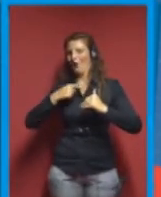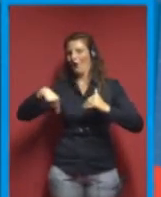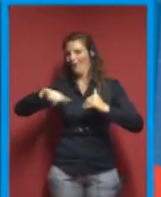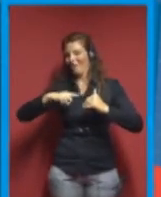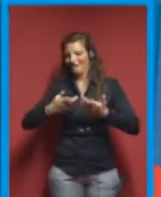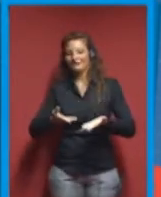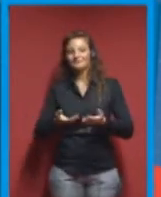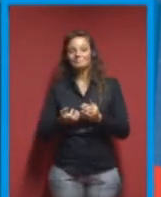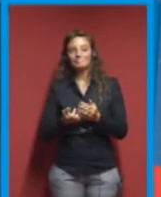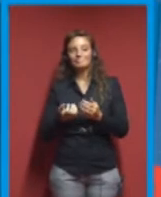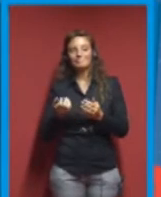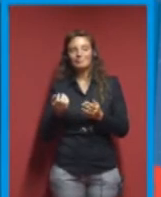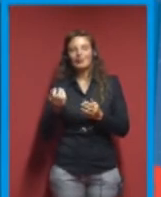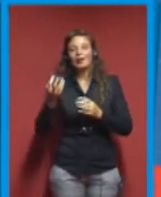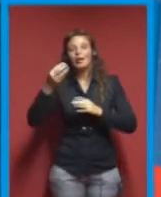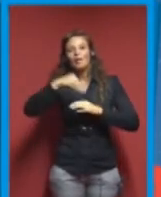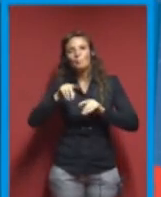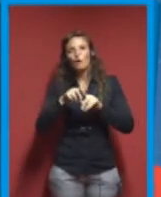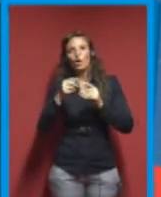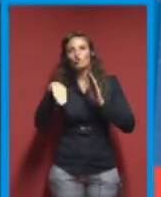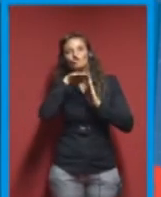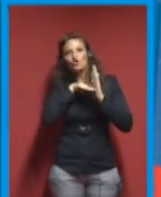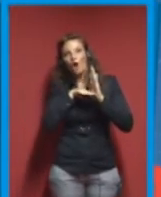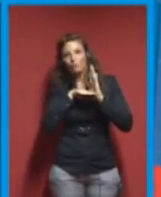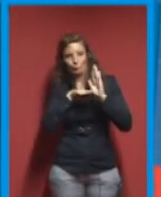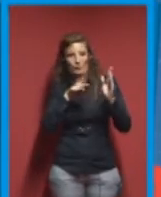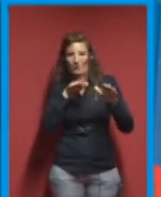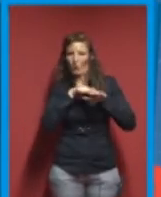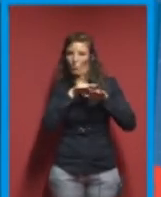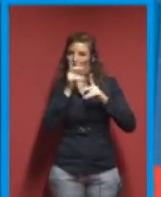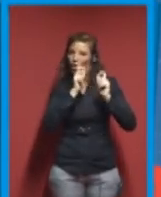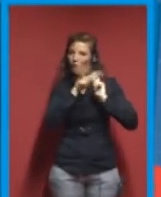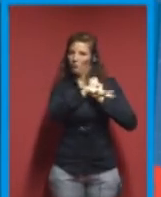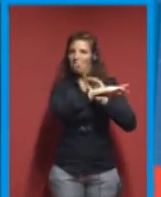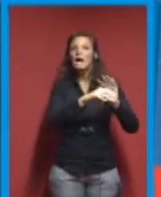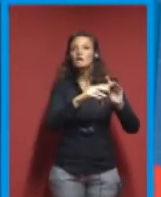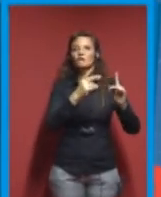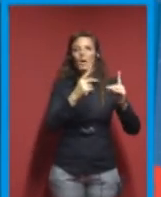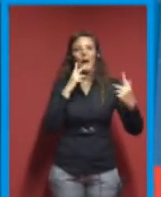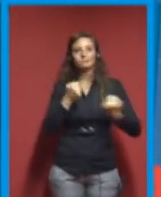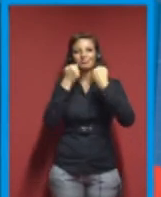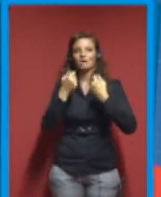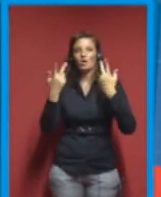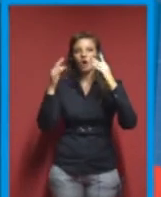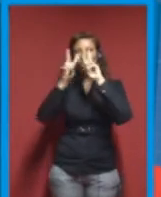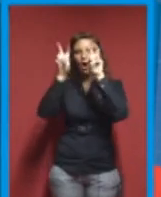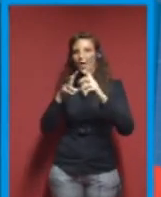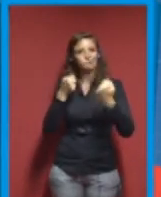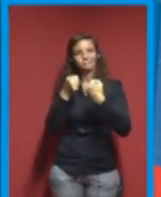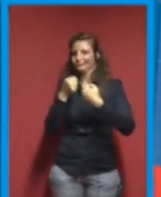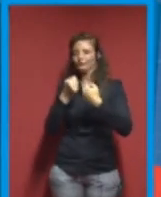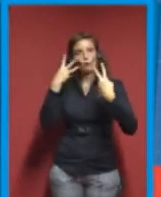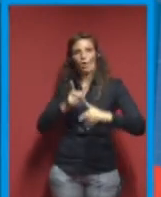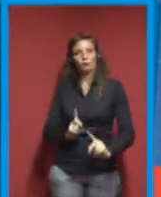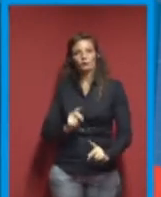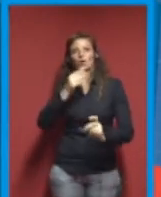Inoltre il software che usavano non poteva girare su diverse piattaforme e non sembrava